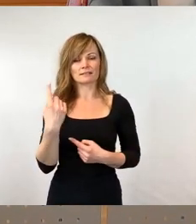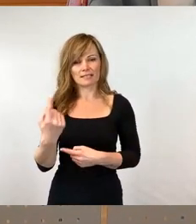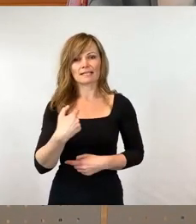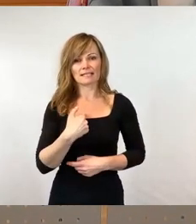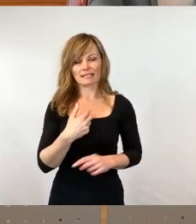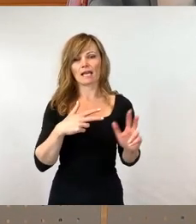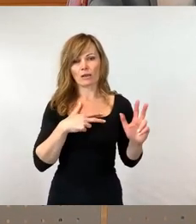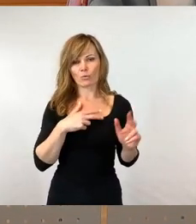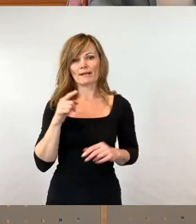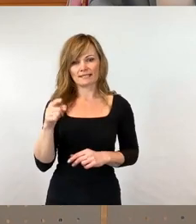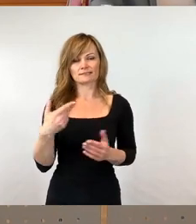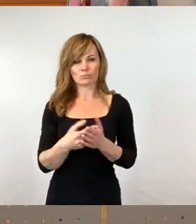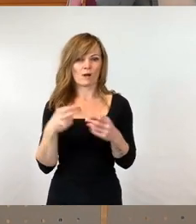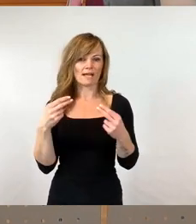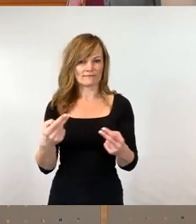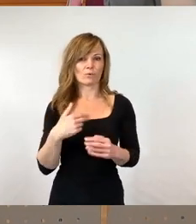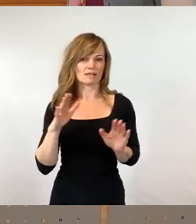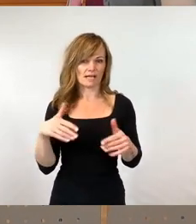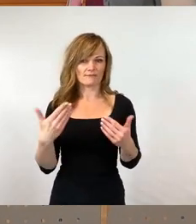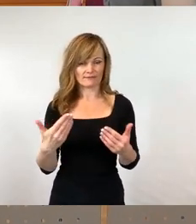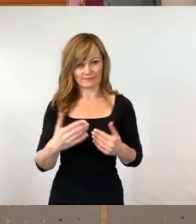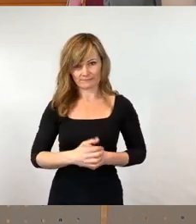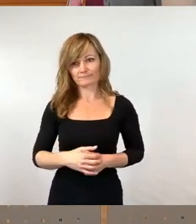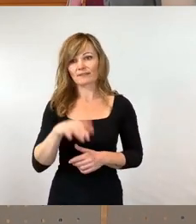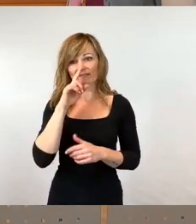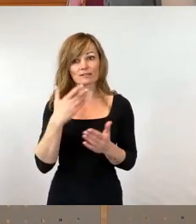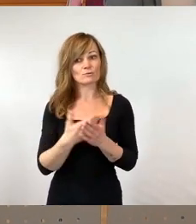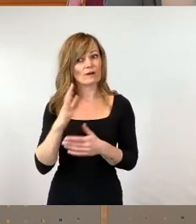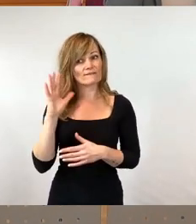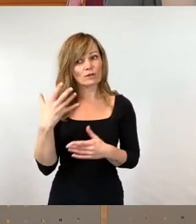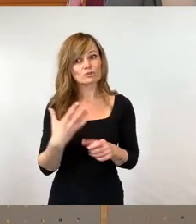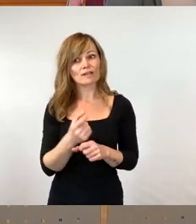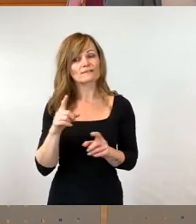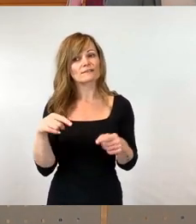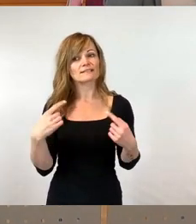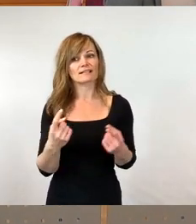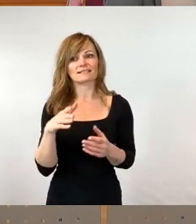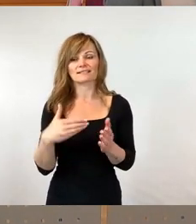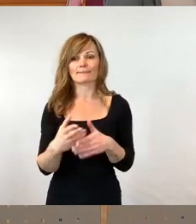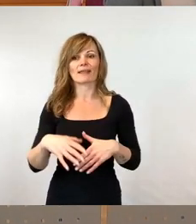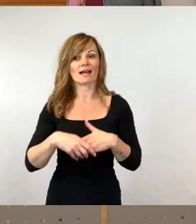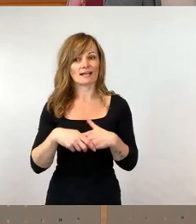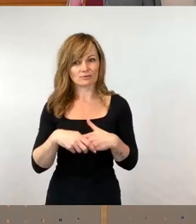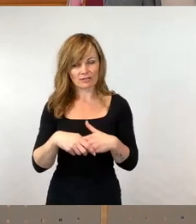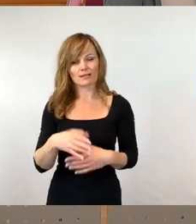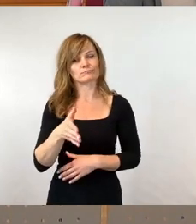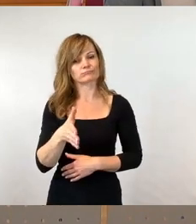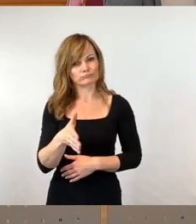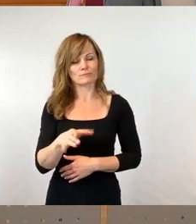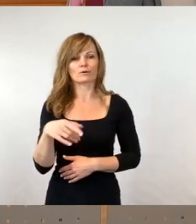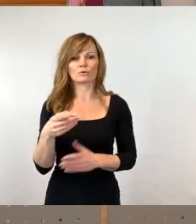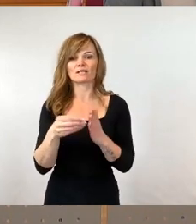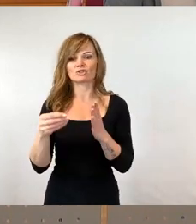beantworten dürfen. Und wenn Sie das erfolgreich getan haben, dann gibt es den Handschlag, dann gibt es die Unterschrift und dann gibt es,